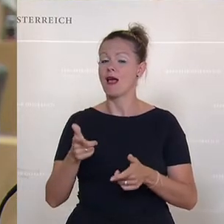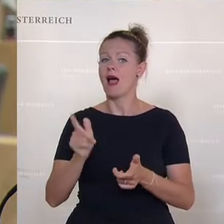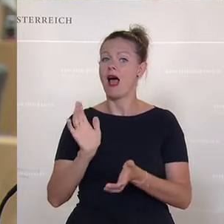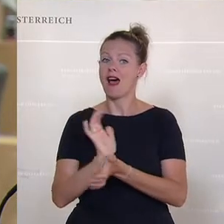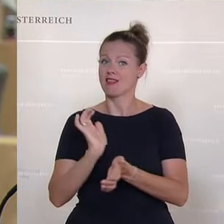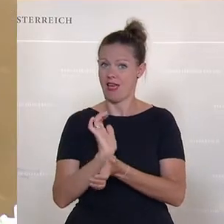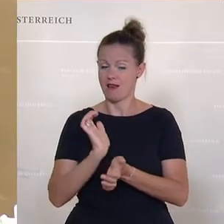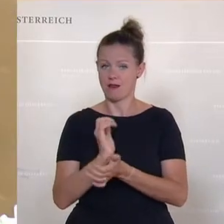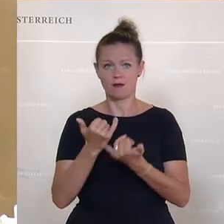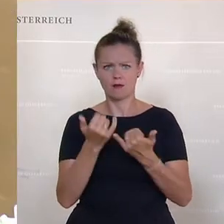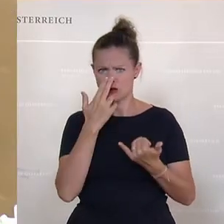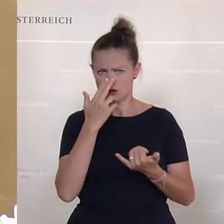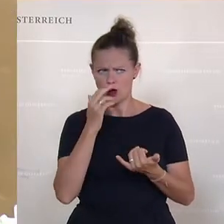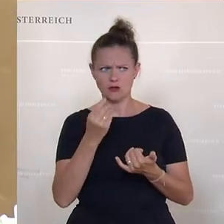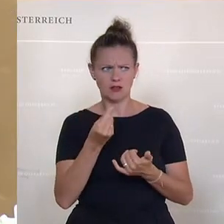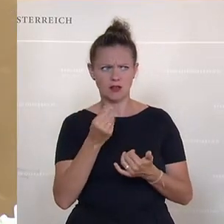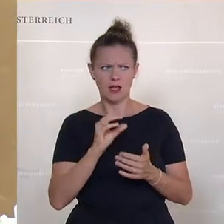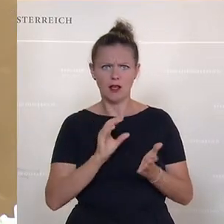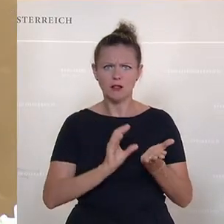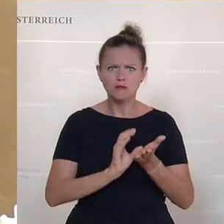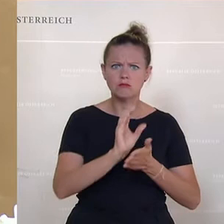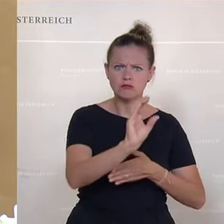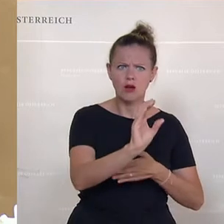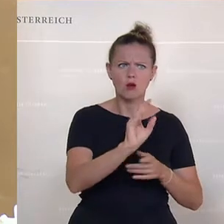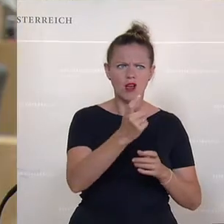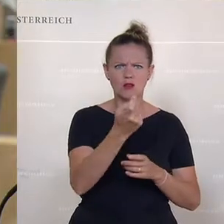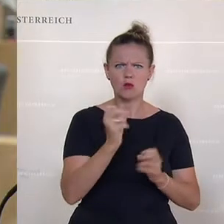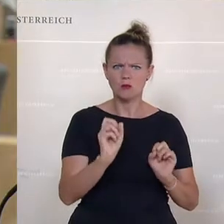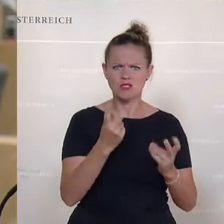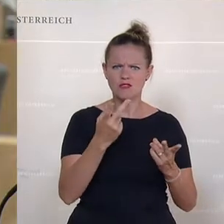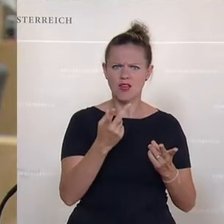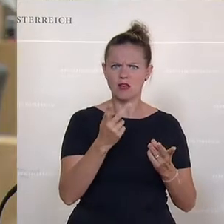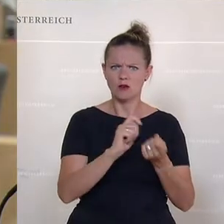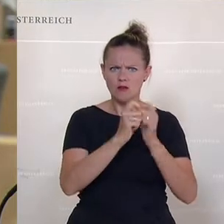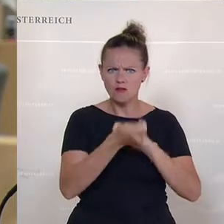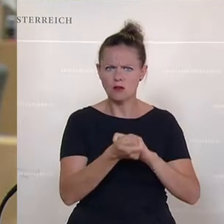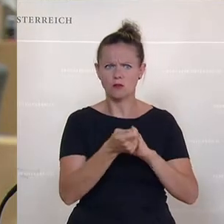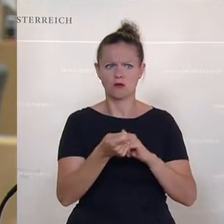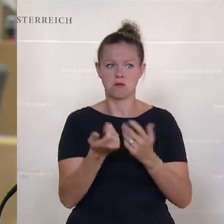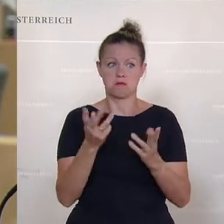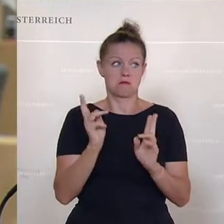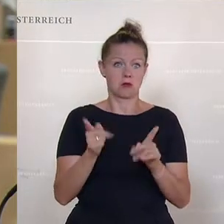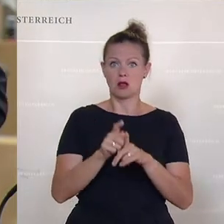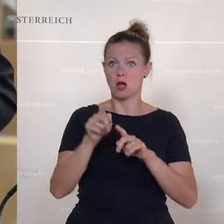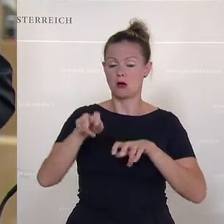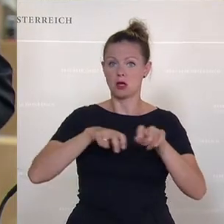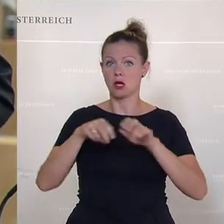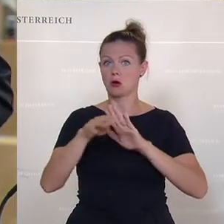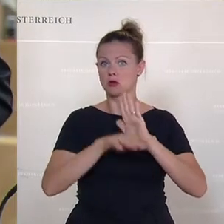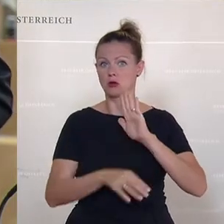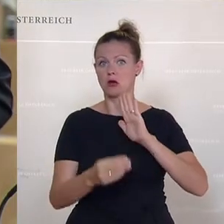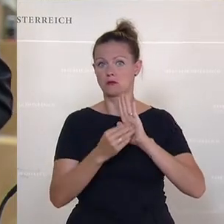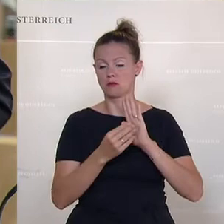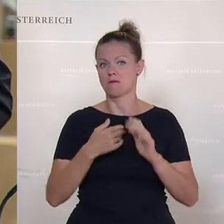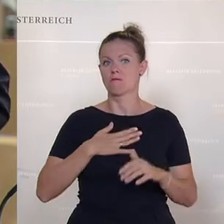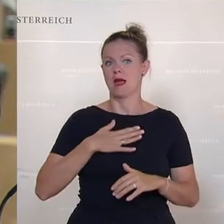auf der Mittelaufbringungsseite auch noch irgendwie eine Zweckwidmung durchführen? Man kann das ja auf der Mittelverwendungsseite über das Regierungsprogramm oder so weiter festlegen. Aber ich bin der